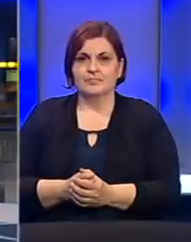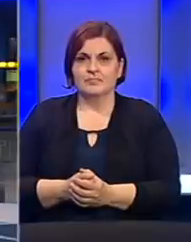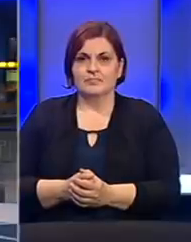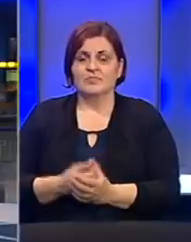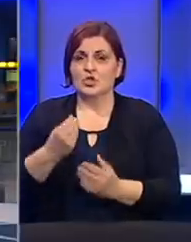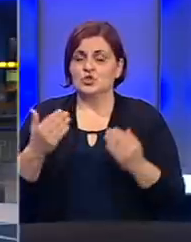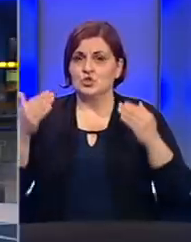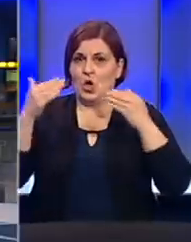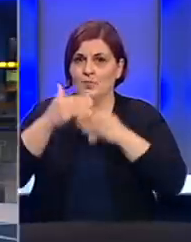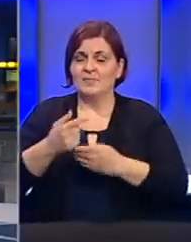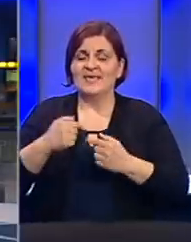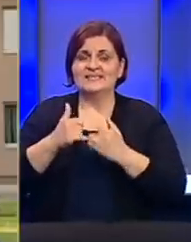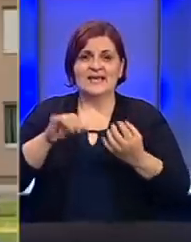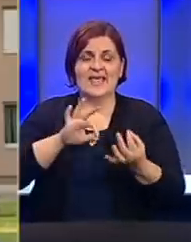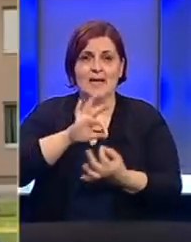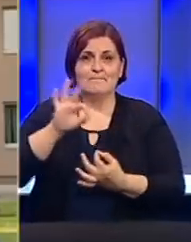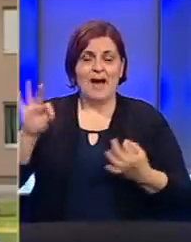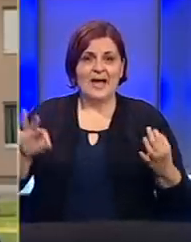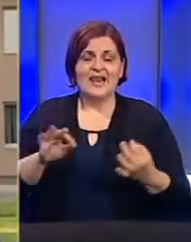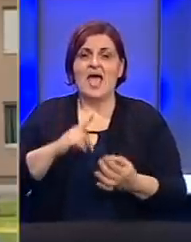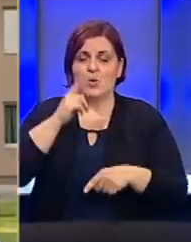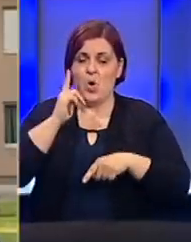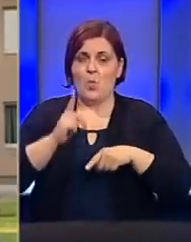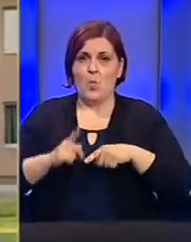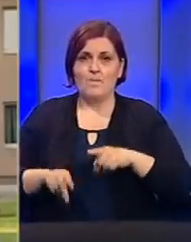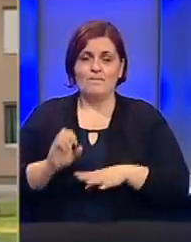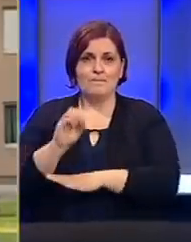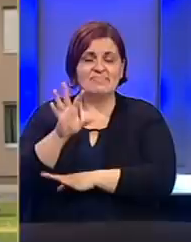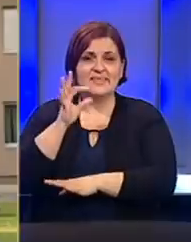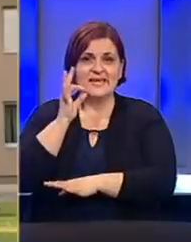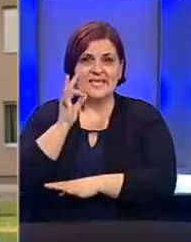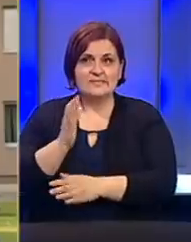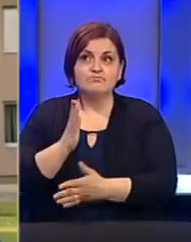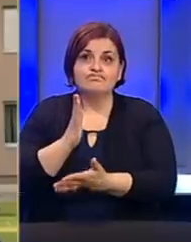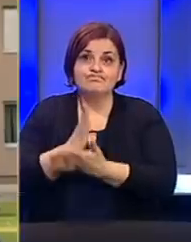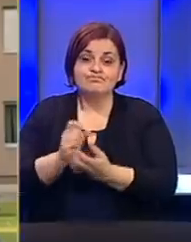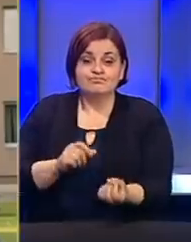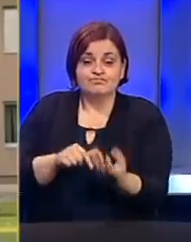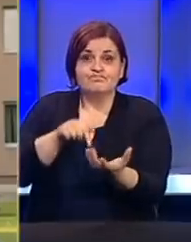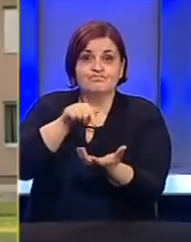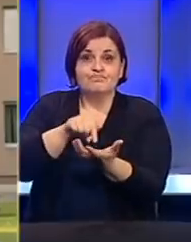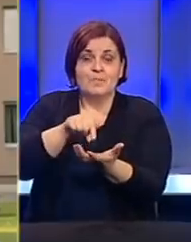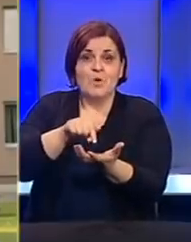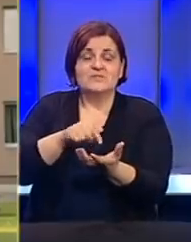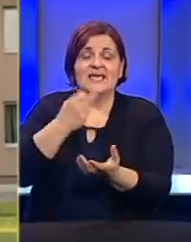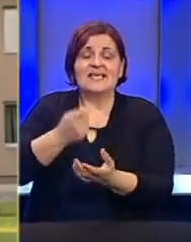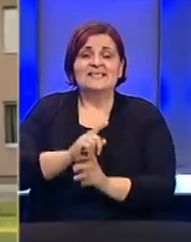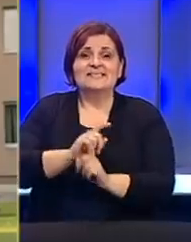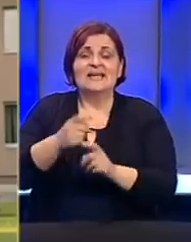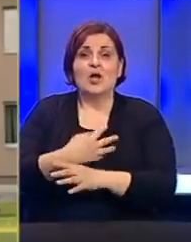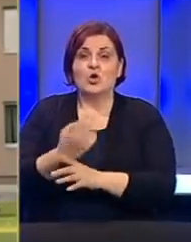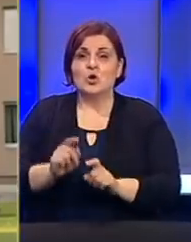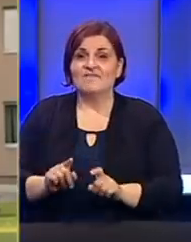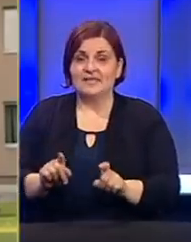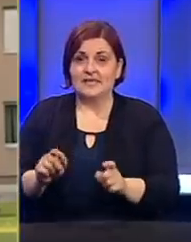Dobro večer iz Maglaja, koji je u posljednjih petnaestak dana postao žarište kada u pitanju zaraza